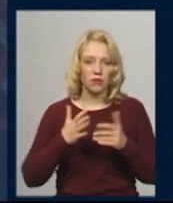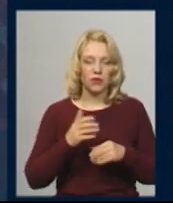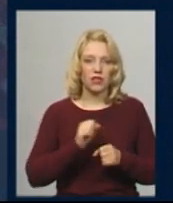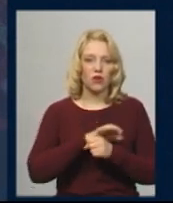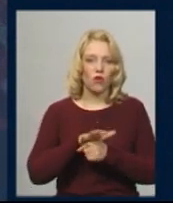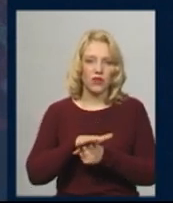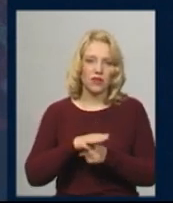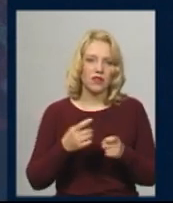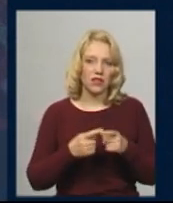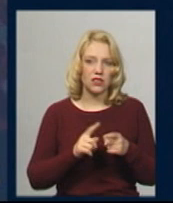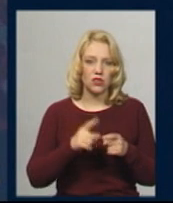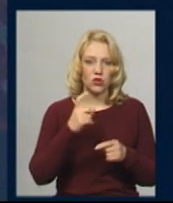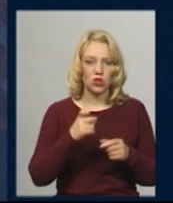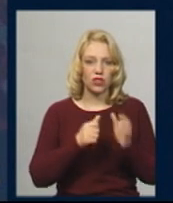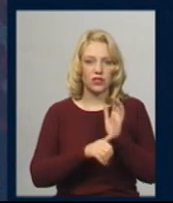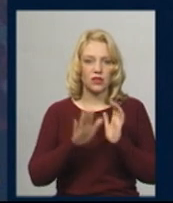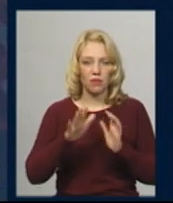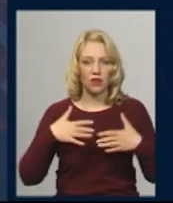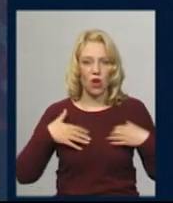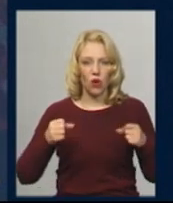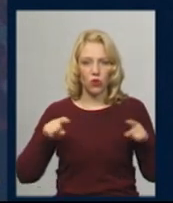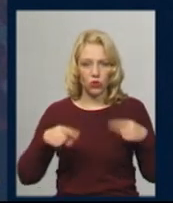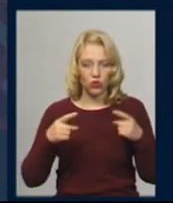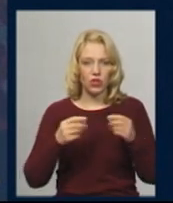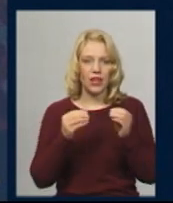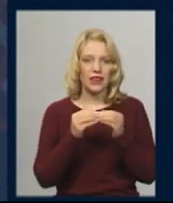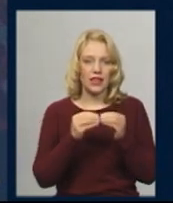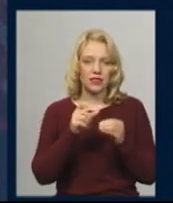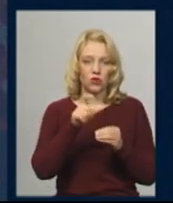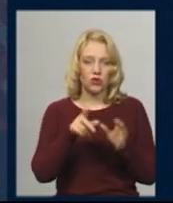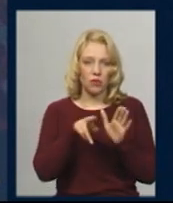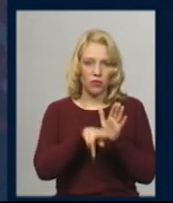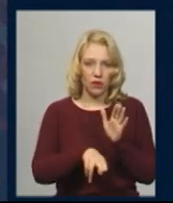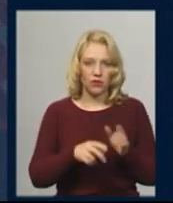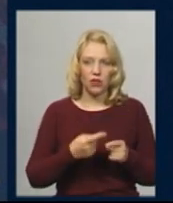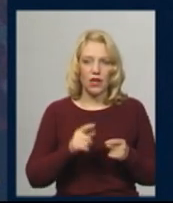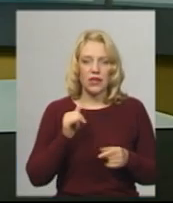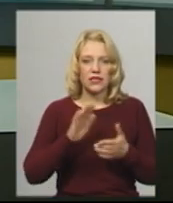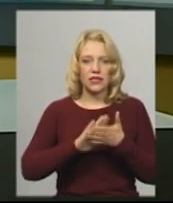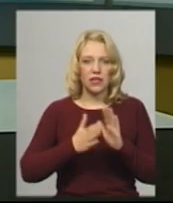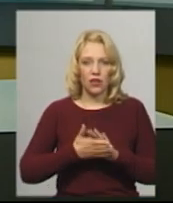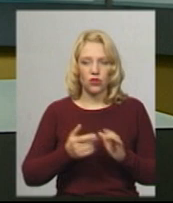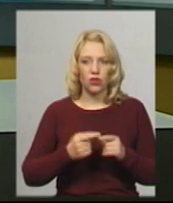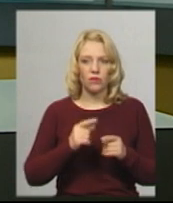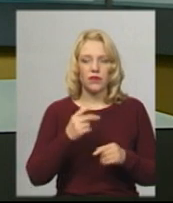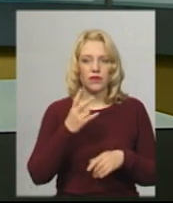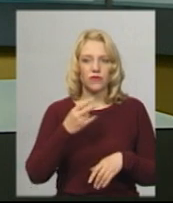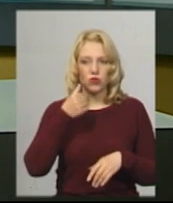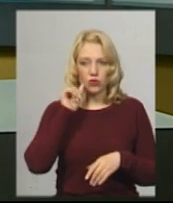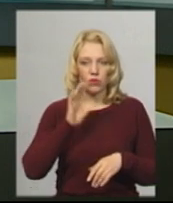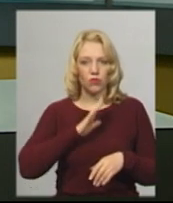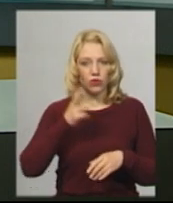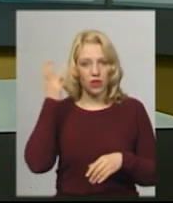155 жителів області одужало 10 летальних випадків. Нагадаю, вчора, станом на цю годину на Хмельниччині лабораторно